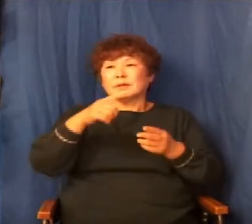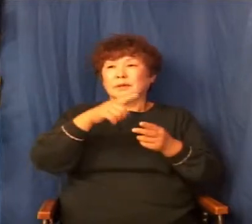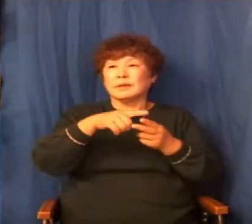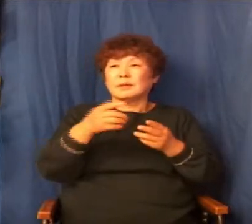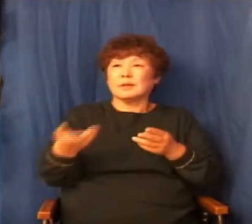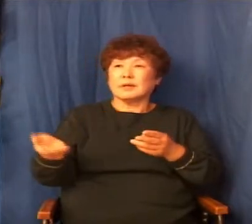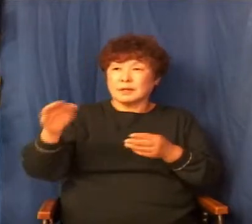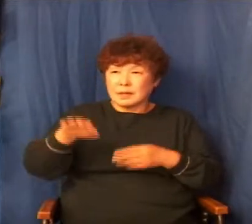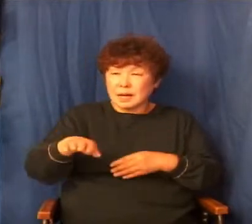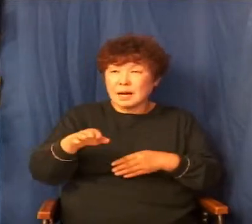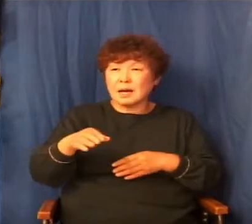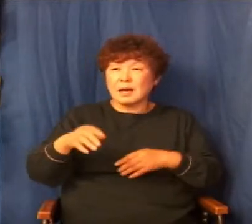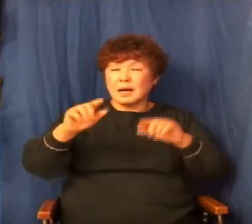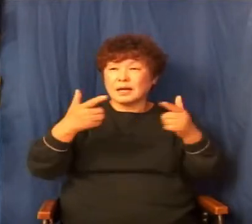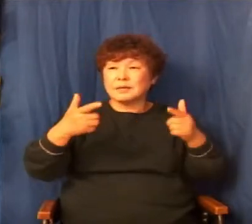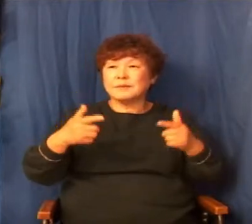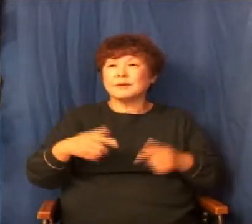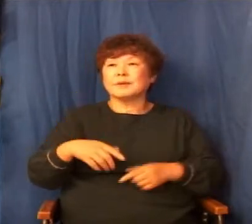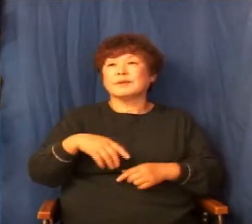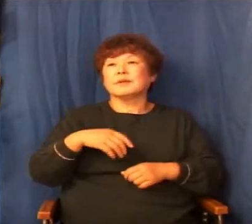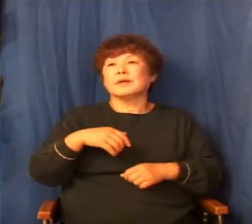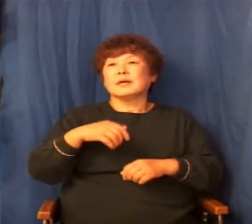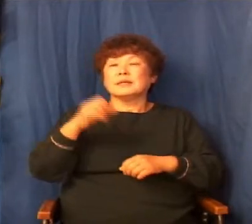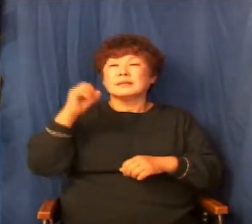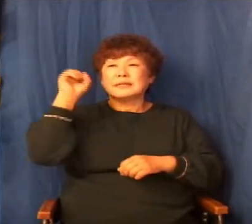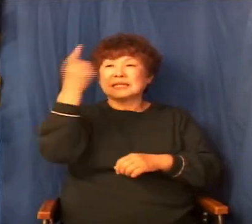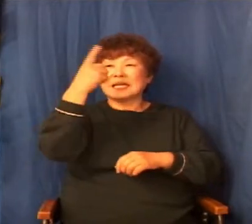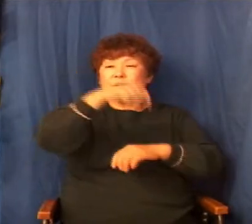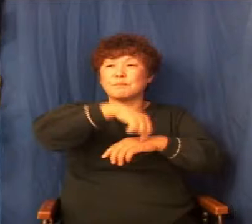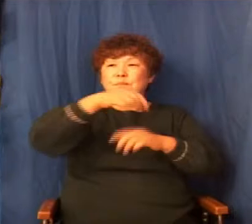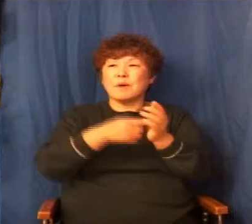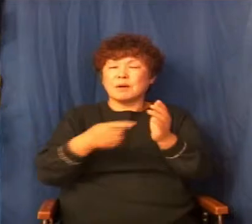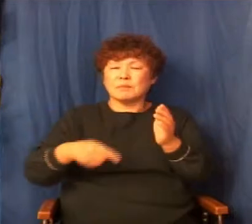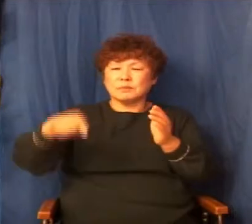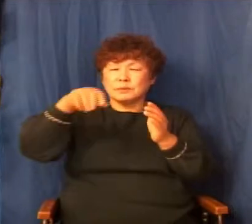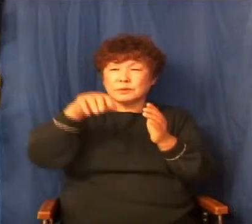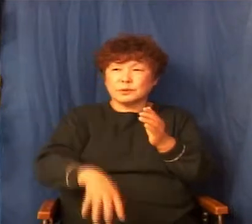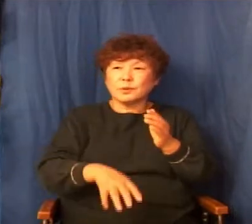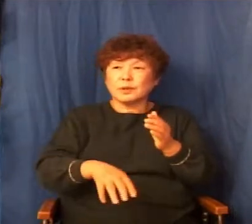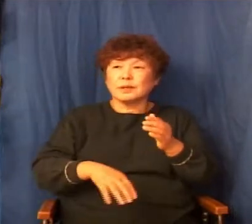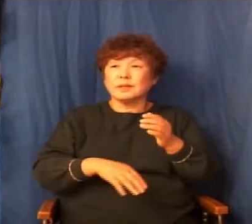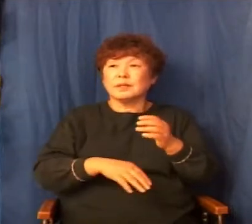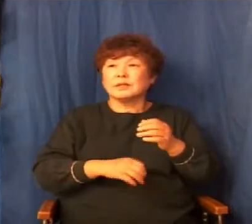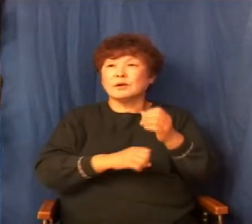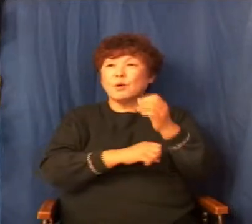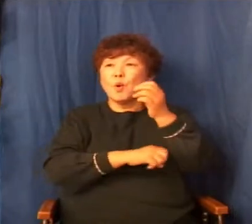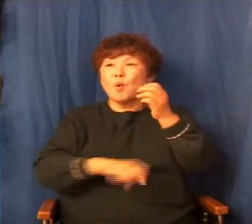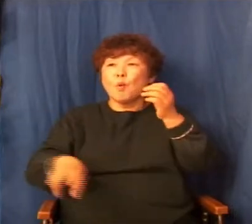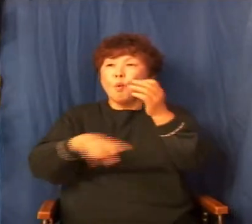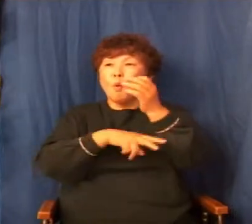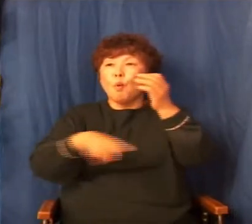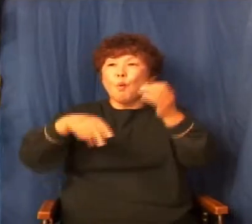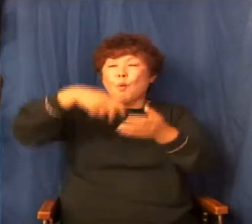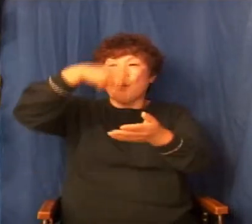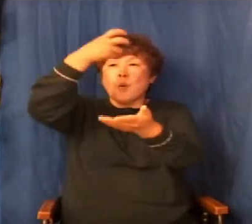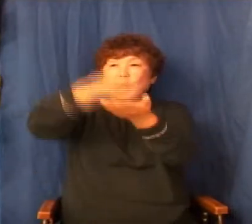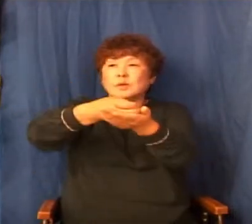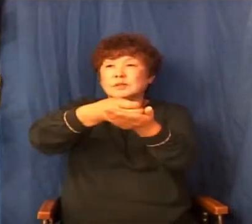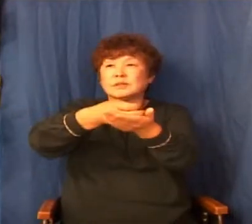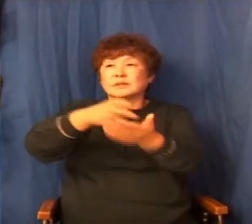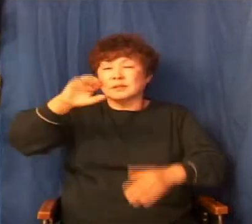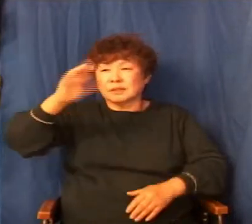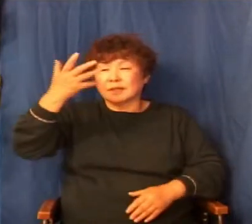여호와가 세우신 왕이다. 다윗 초기에는 나이 차이가 많이 나지 않습니까?